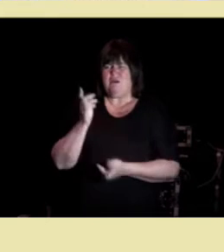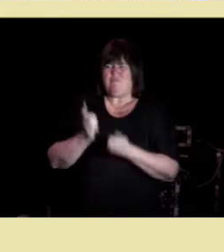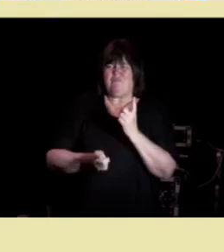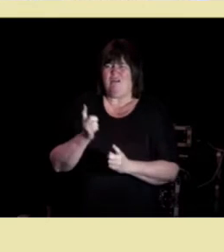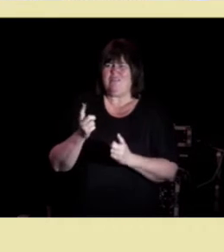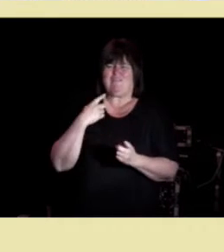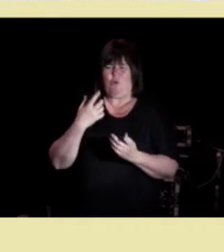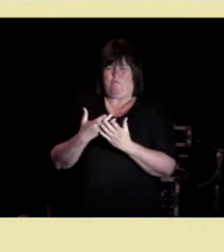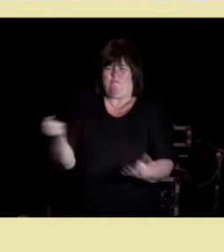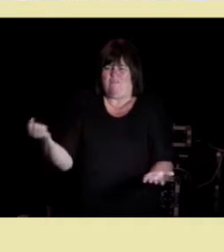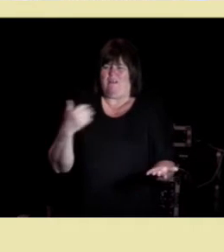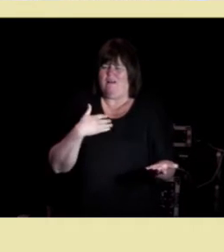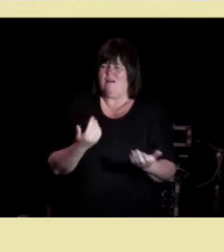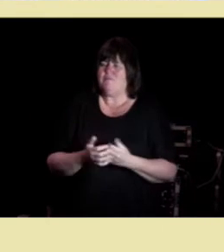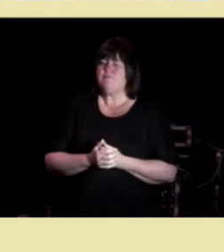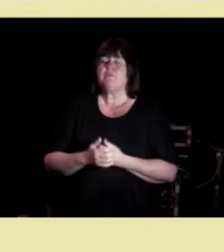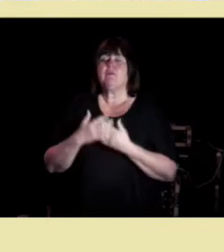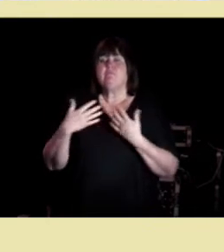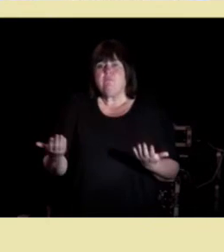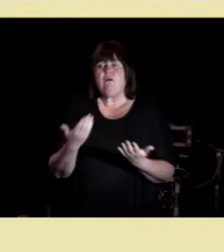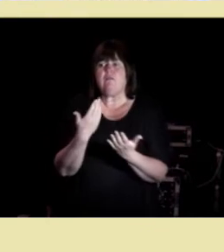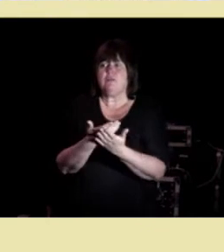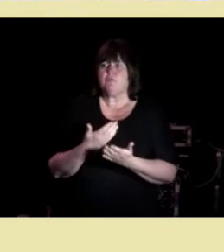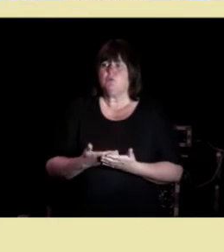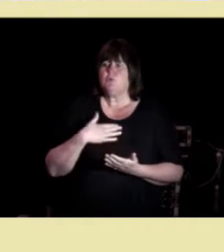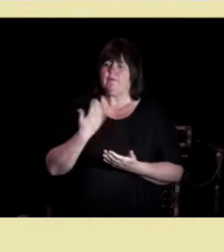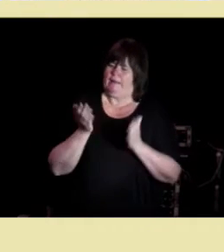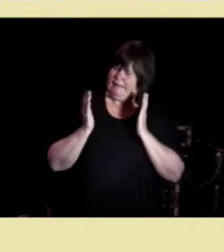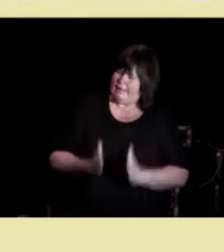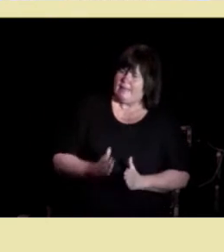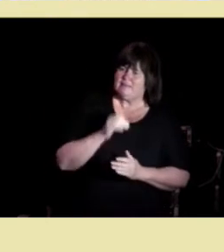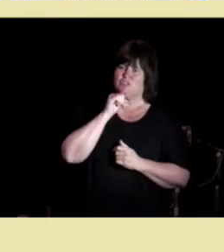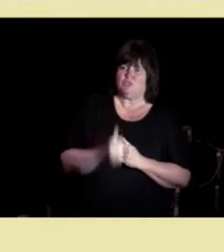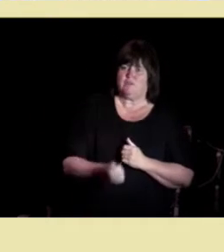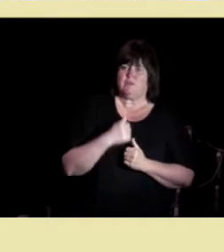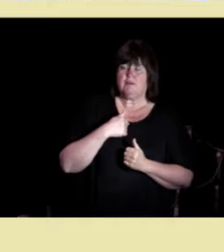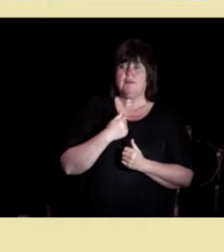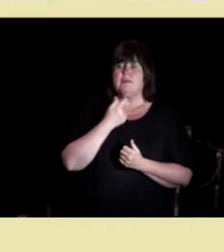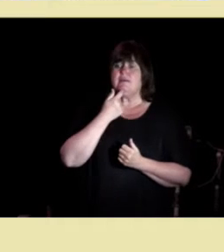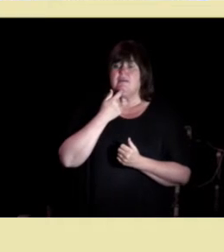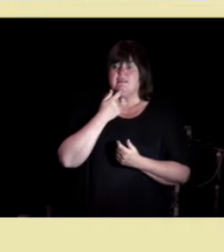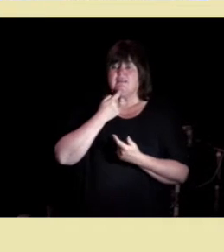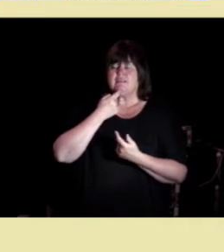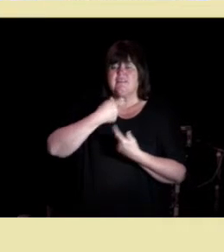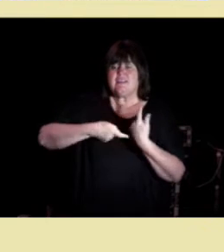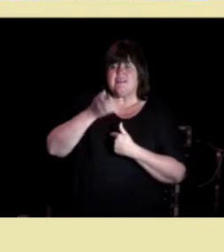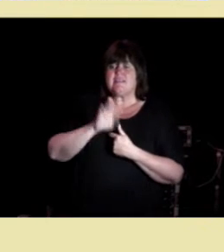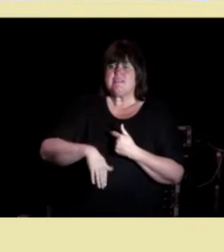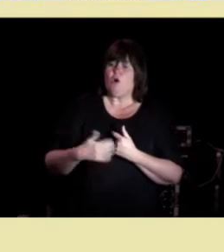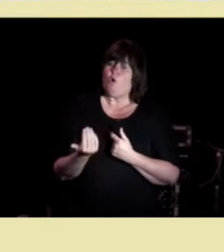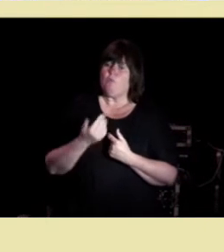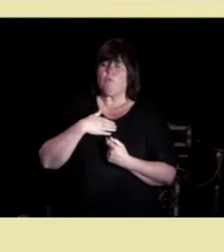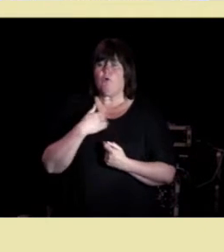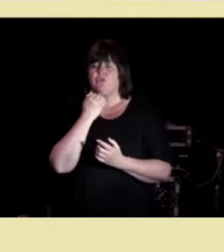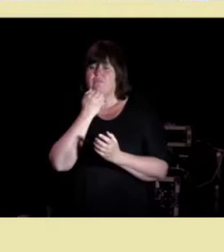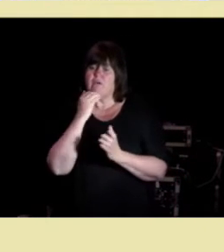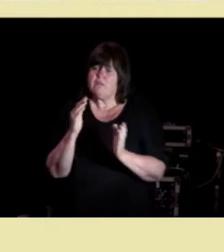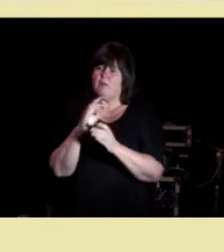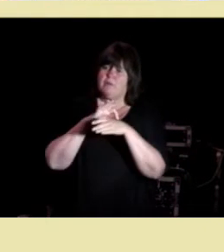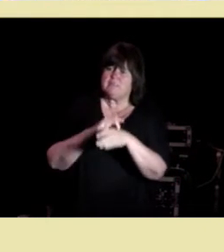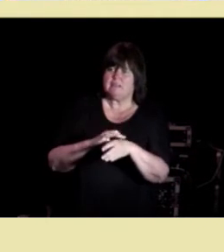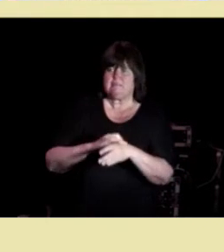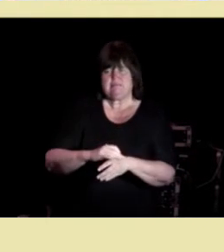Den vanlige argumentasjonen er at det er en etisk nødvendighet det dreier seg om å ivareta pasientens såkalte autonomi flott ord